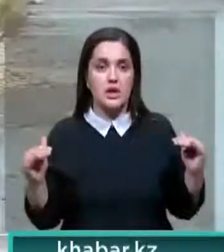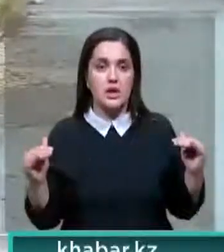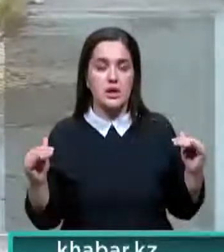информации.